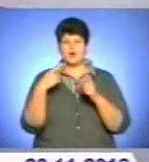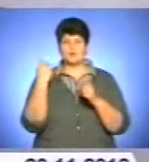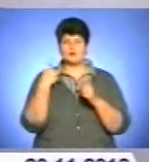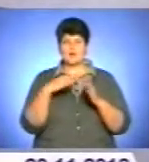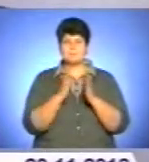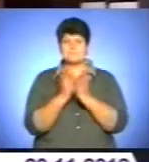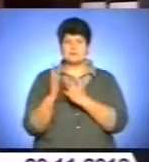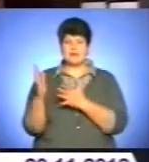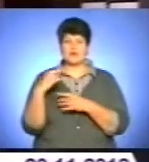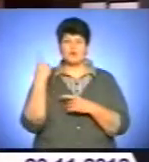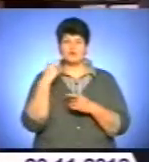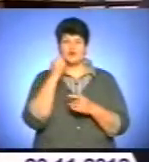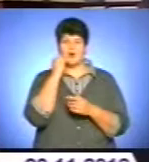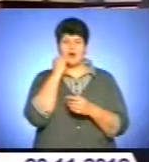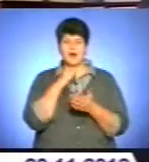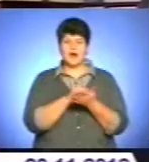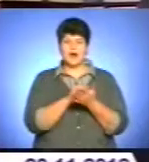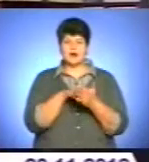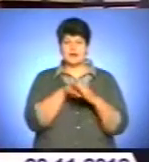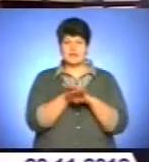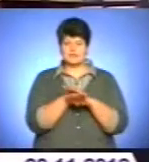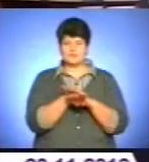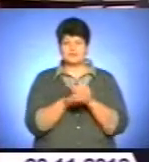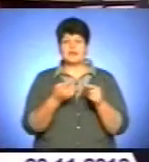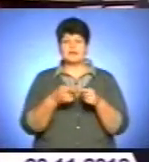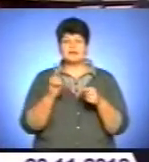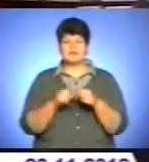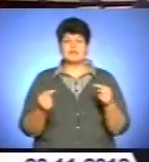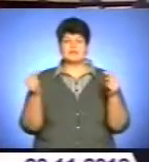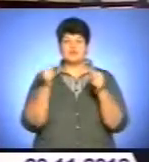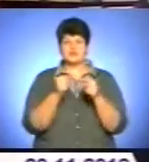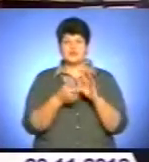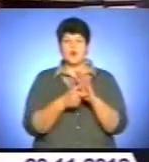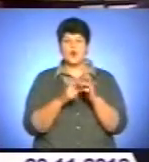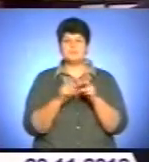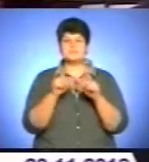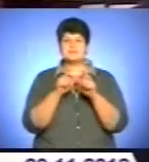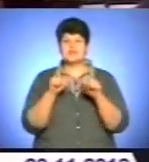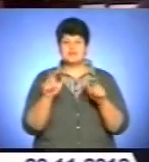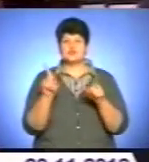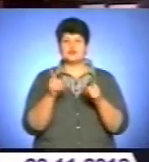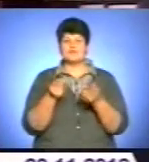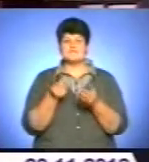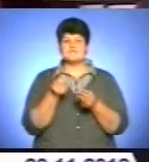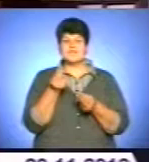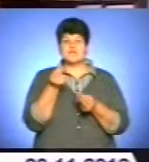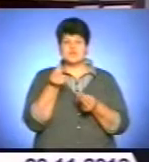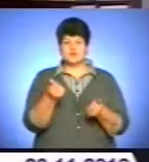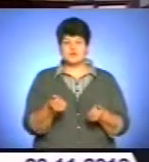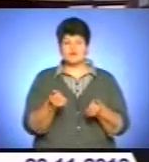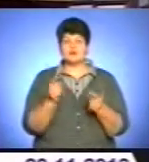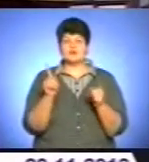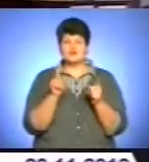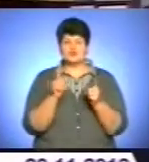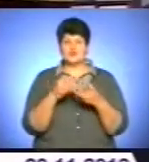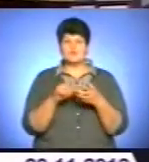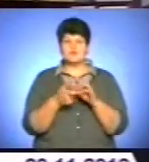обласного архіву. Не визначено державою пріоритетні об'єкти щодо фінансування, об'єкти, які